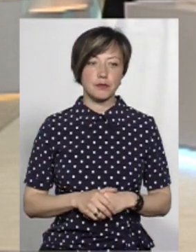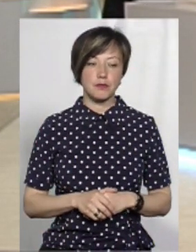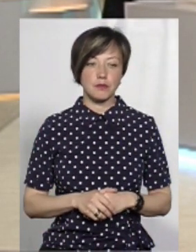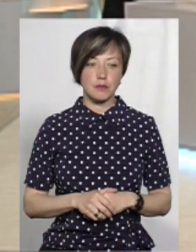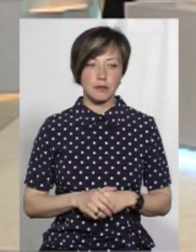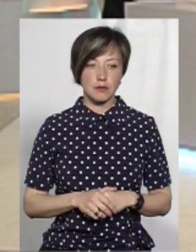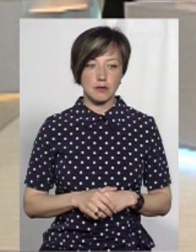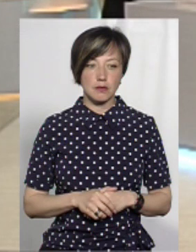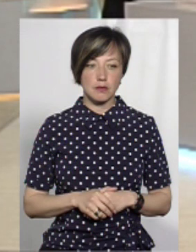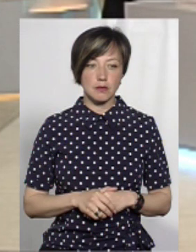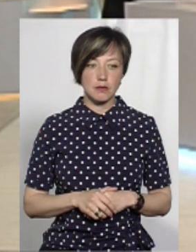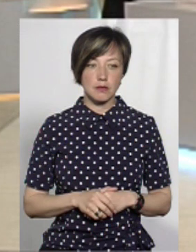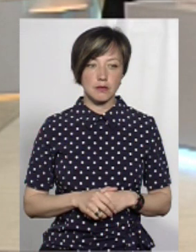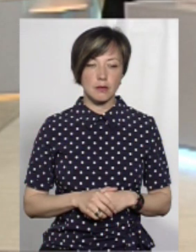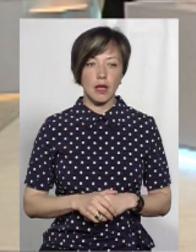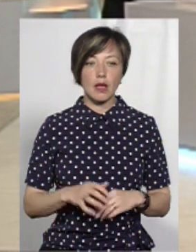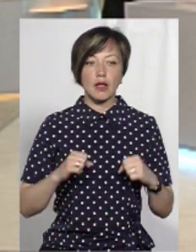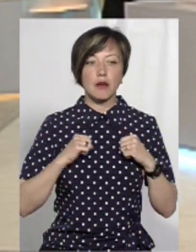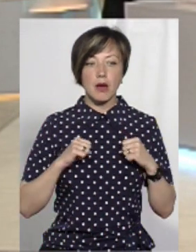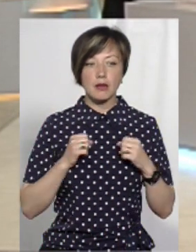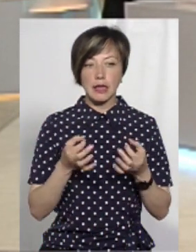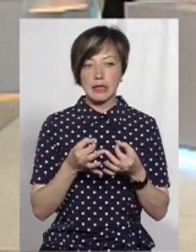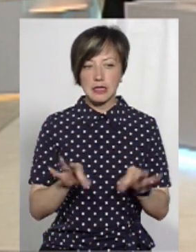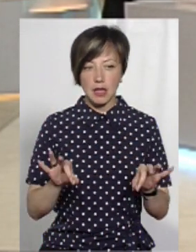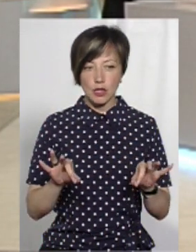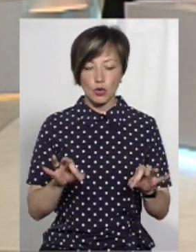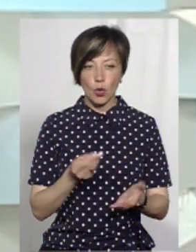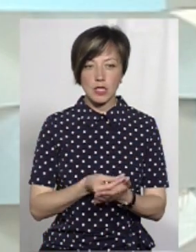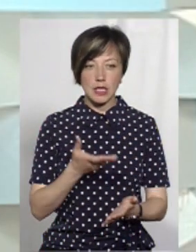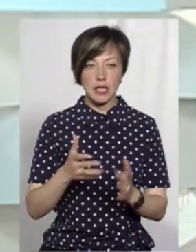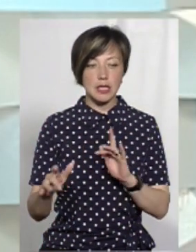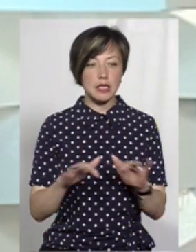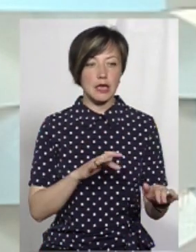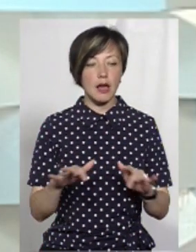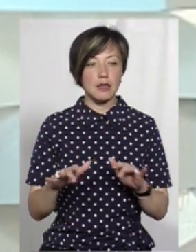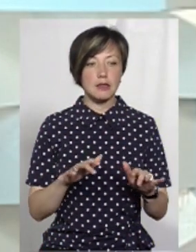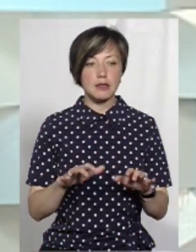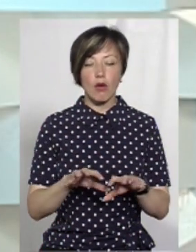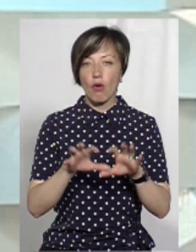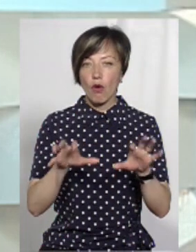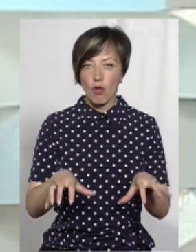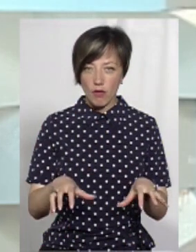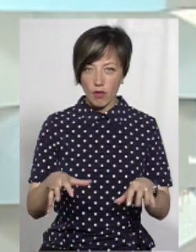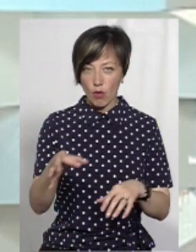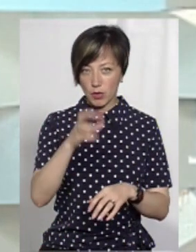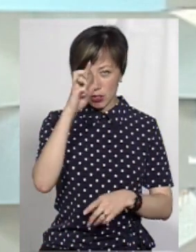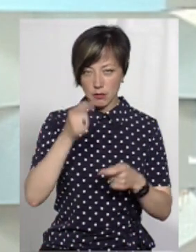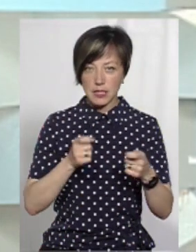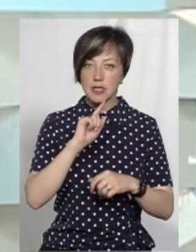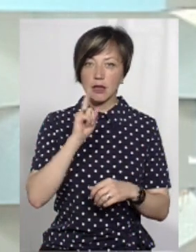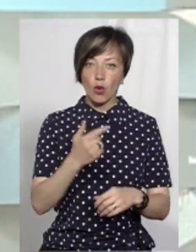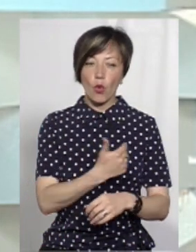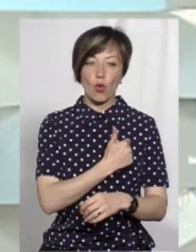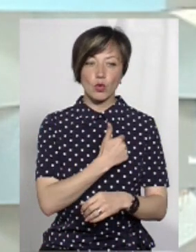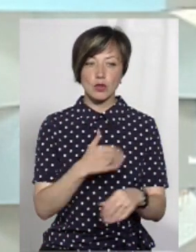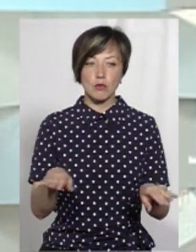намагаємося незалежно оцінити діяльність голови облдержадміністрації за рік, то хочеться